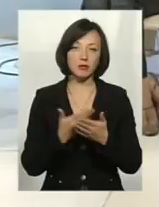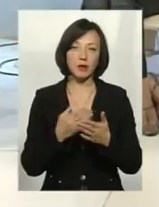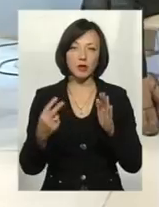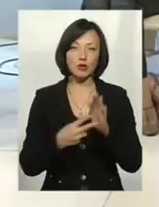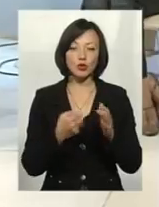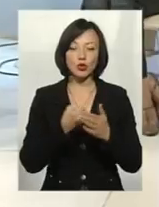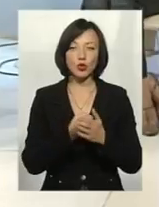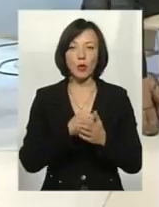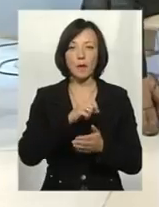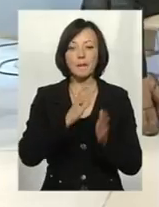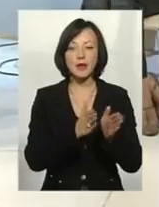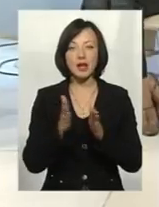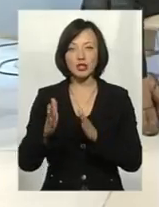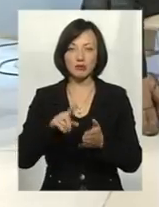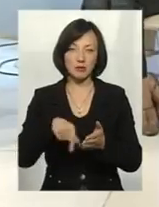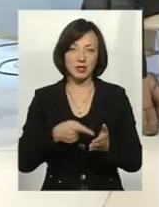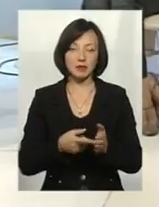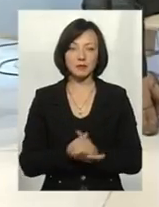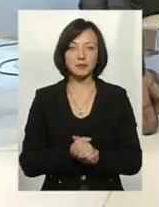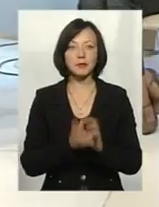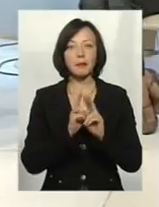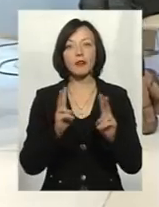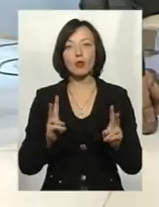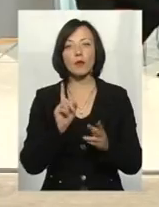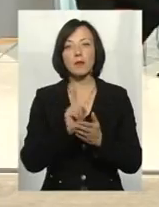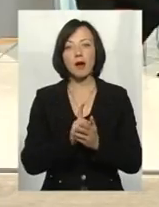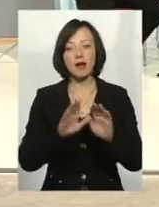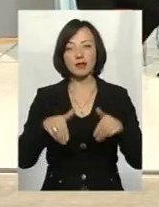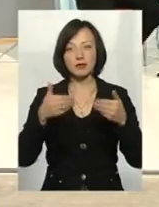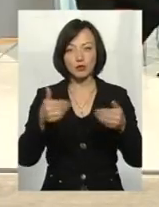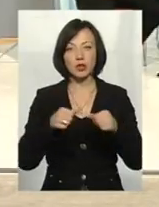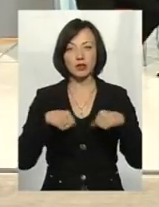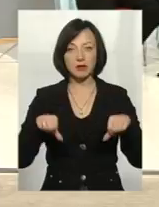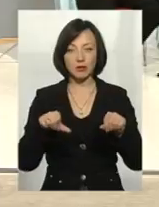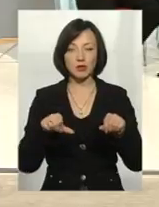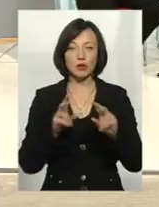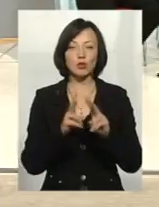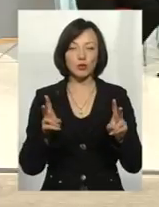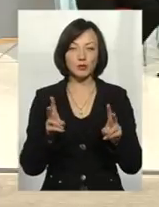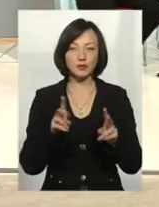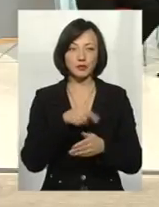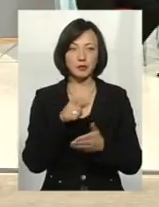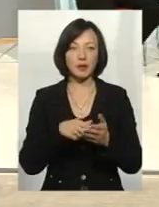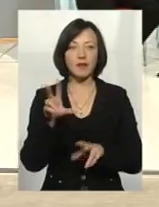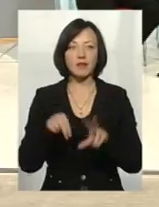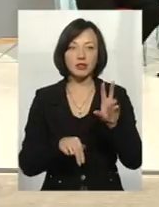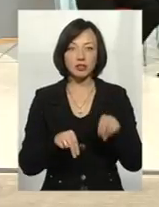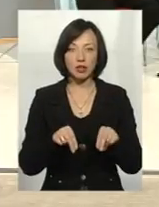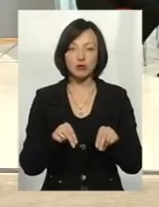підключення до каналізаційної мережі тощо. Хто має ініціювати таку групу, створення такої групи? Я рахую, що